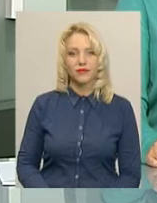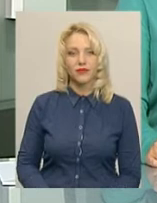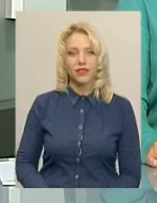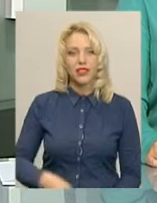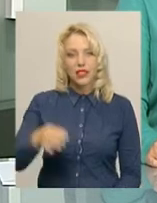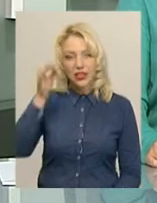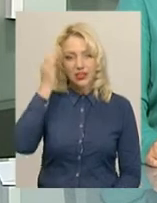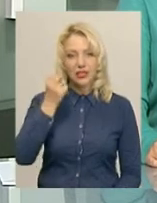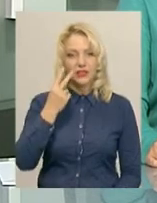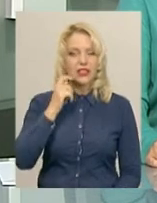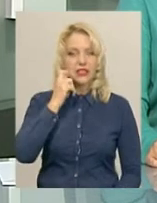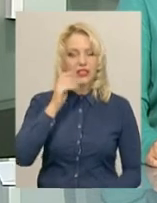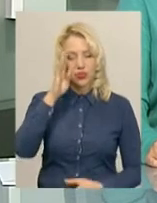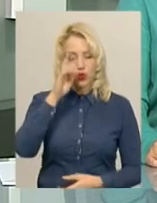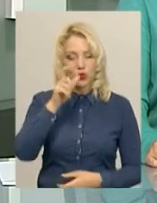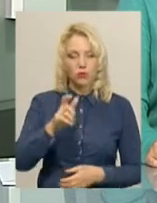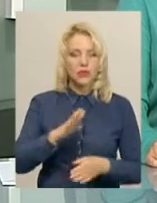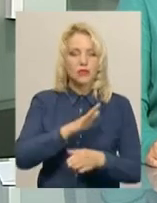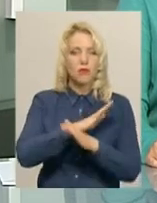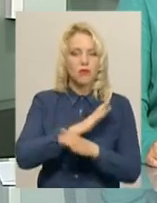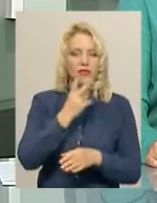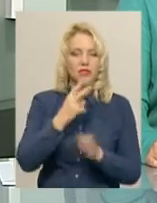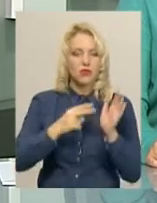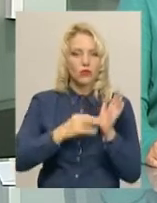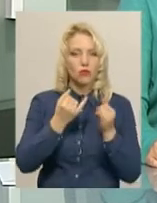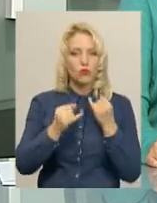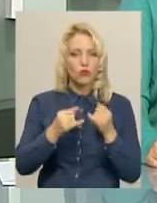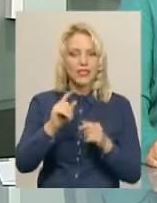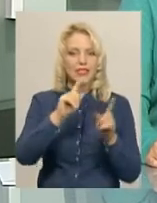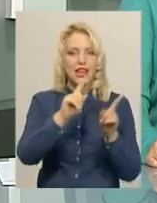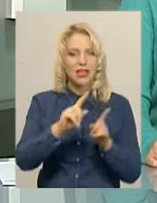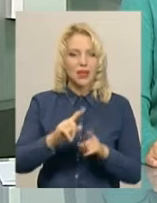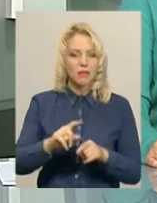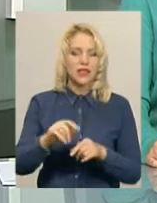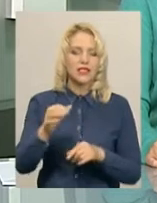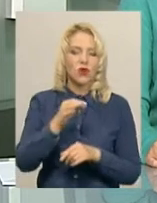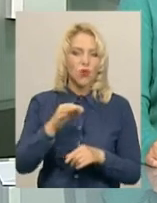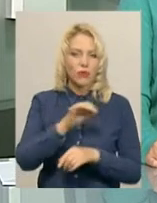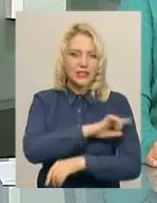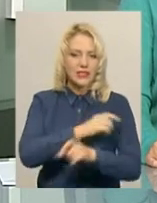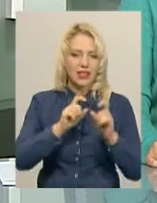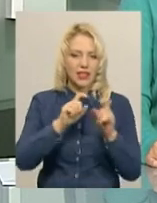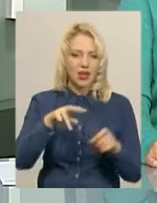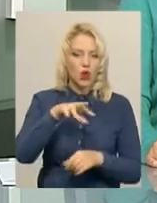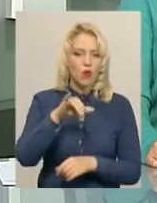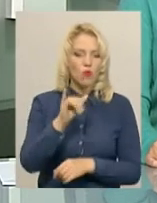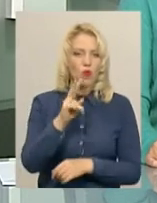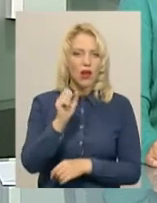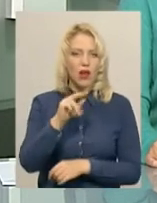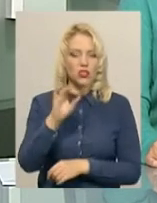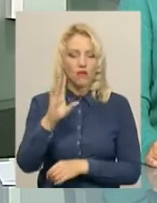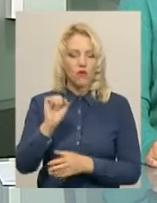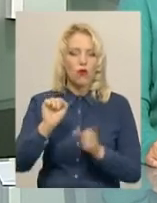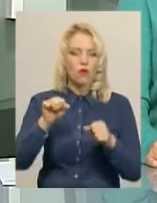Нагадаю, 12-річний хлопець помер 27 жовтня у Закарпатській обласній дитячій лікарні в Мукачеві. Ймовірна причина смерті –